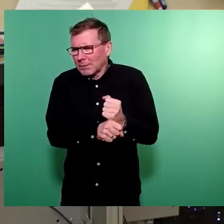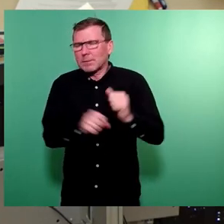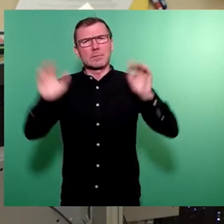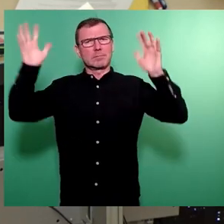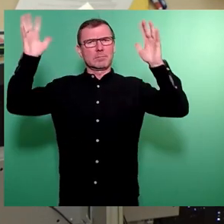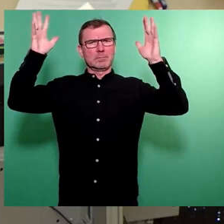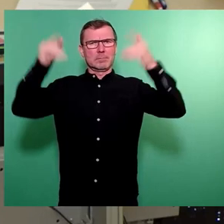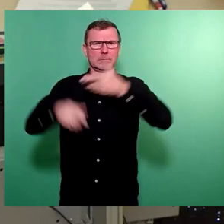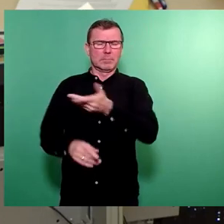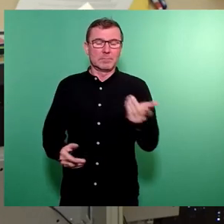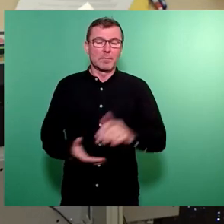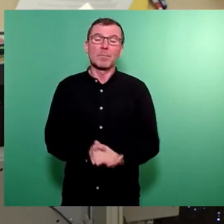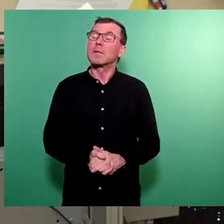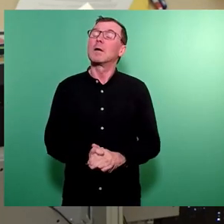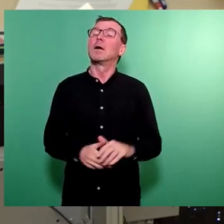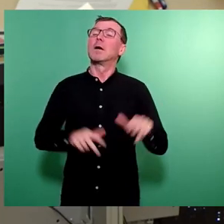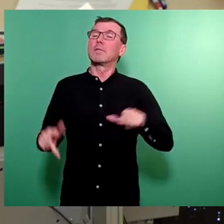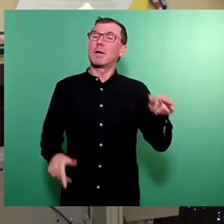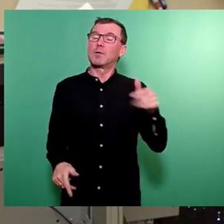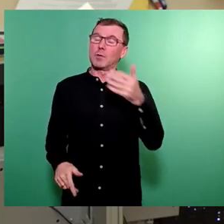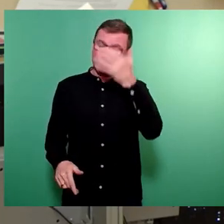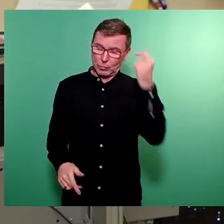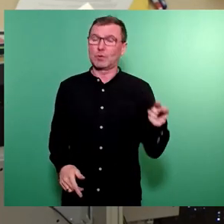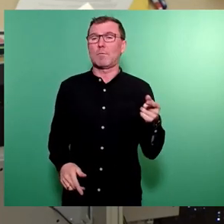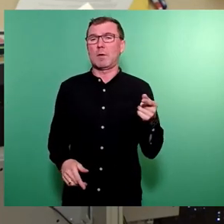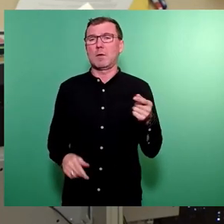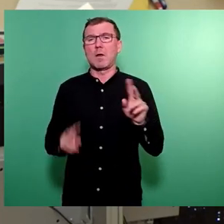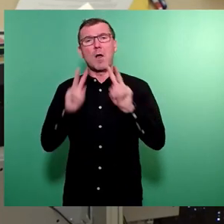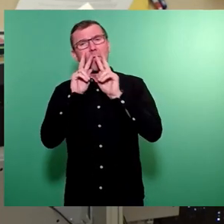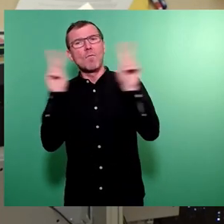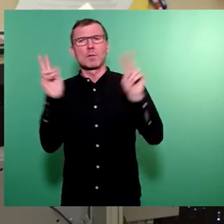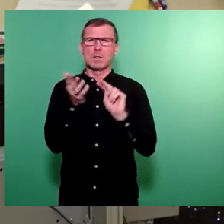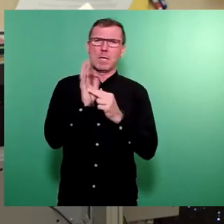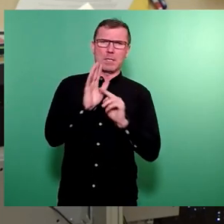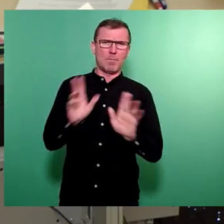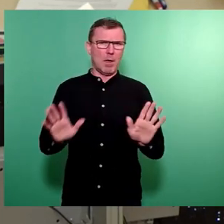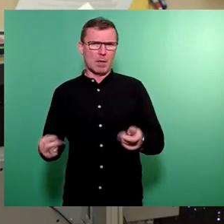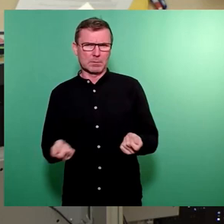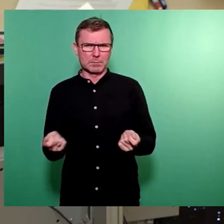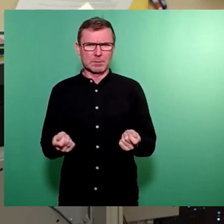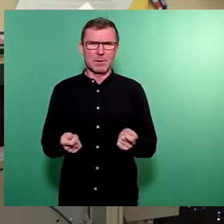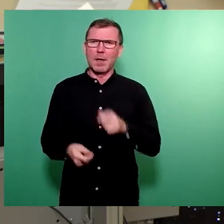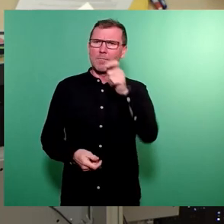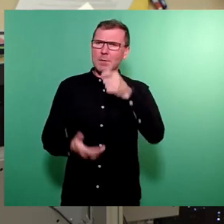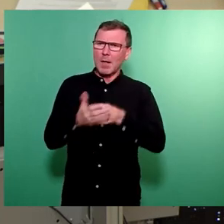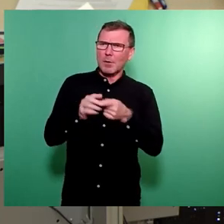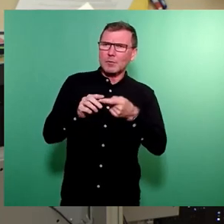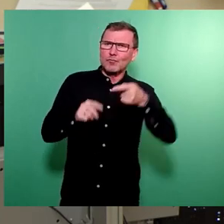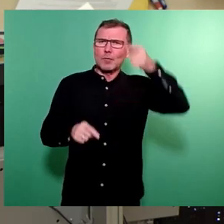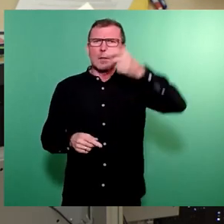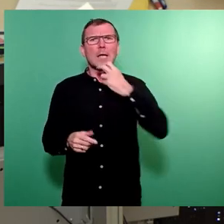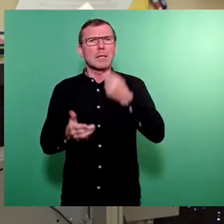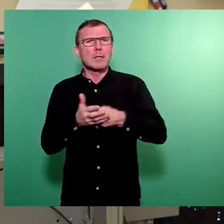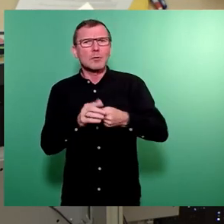Die Verwaltung hat im Sommer nachvollziehbarer Weise sehr vorsichtig geplant. Während Personalkostensteigerung, Energiekostensteigerung im